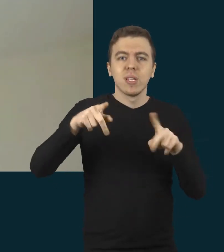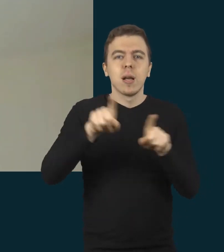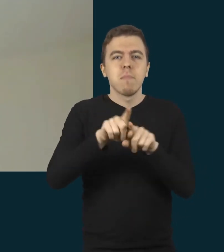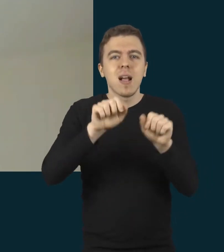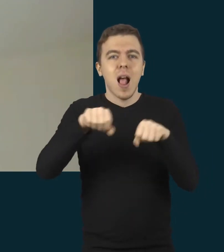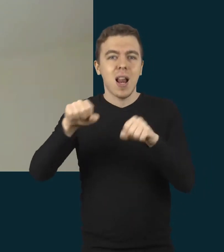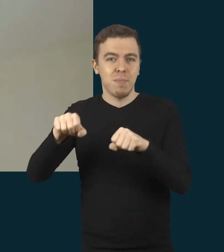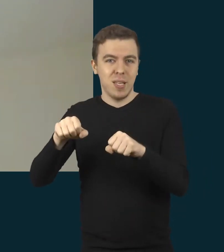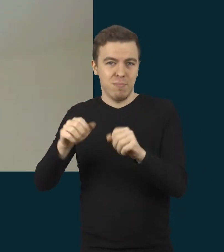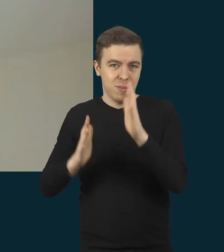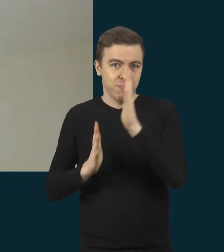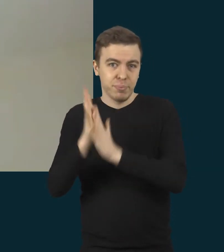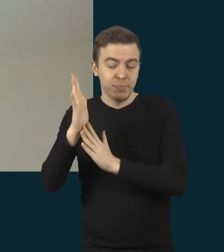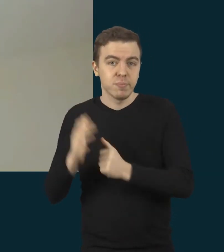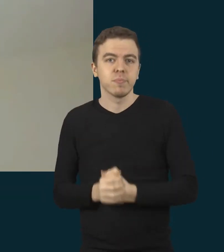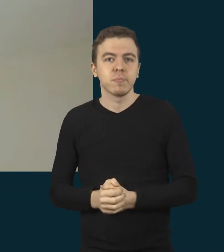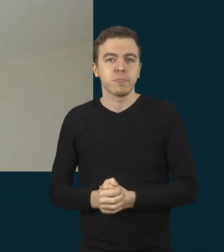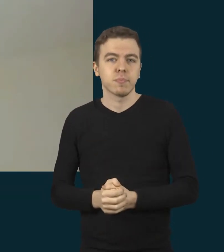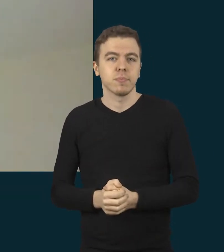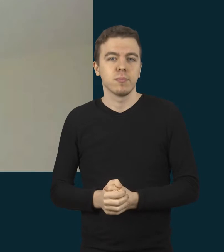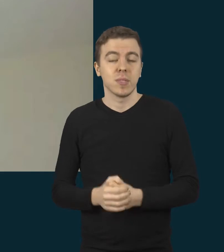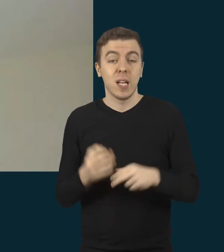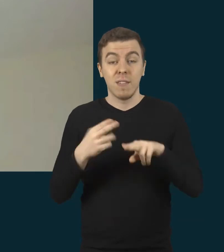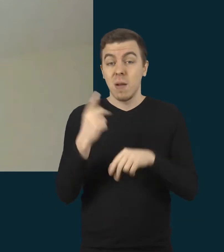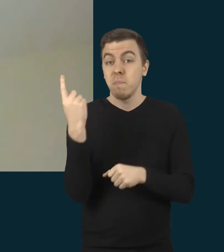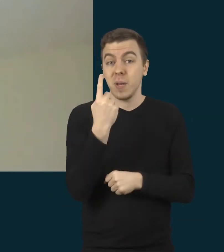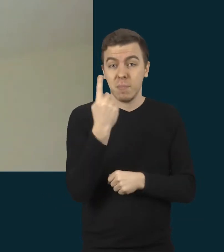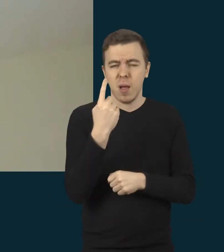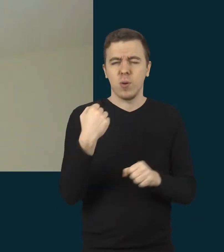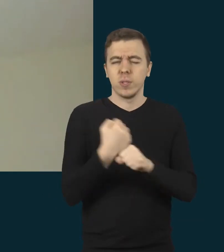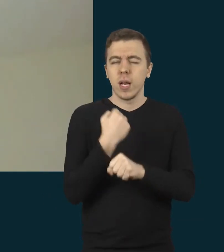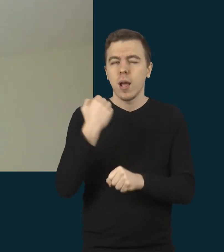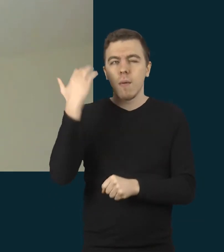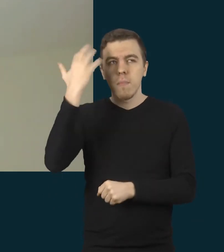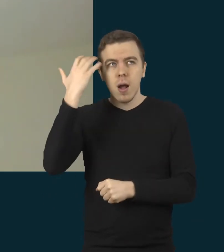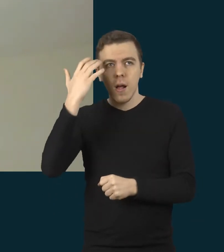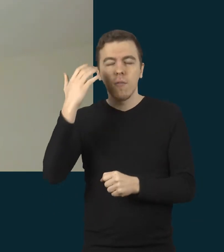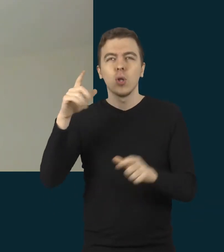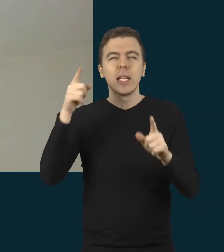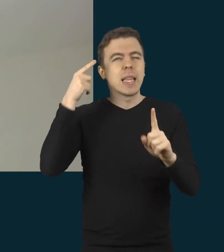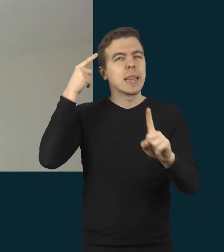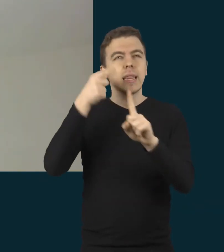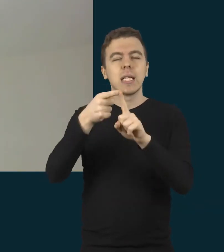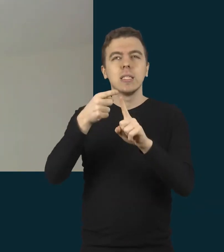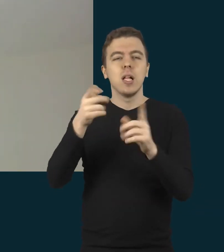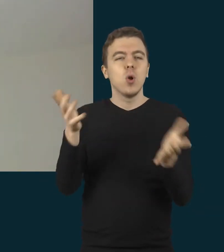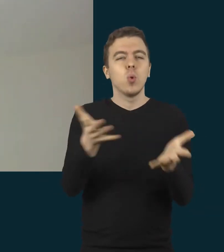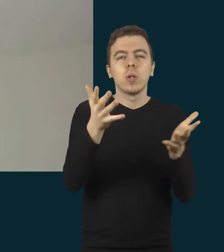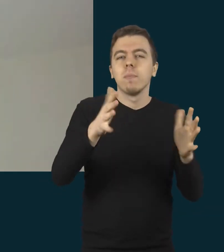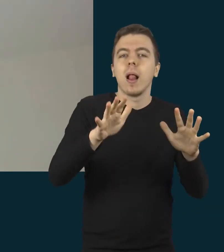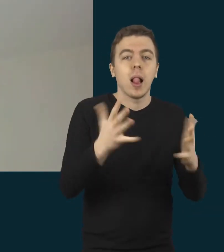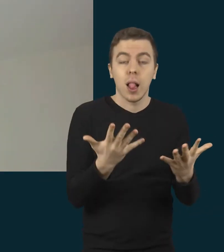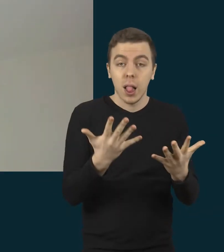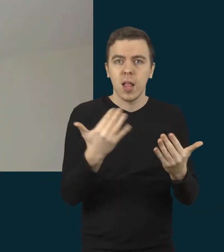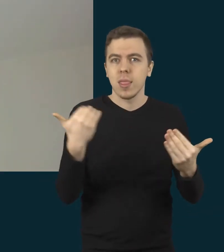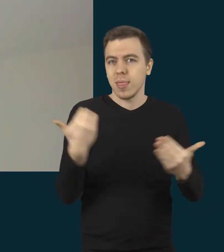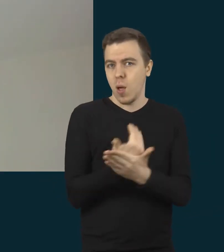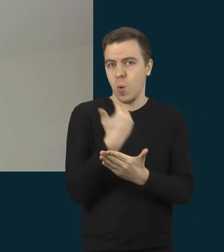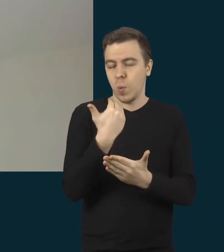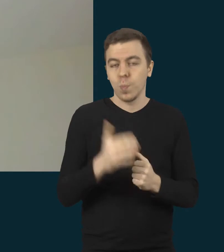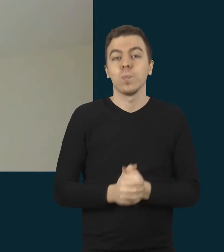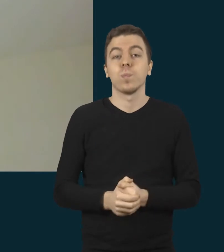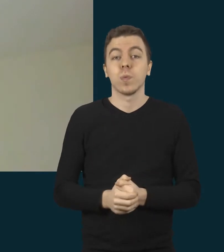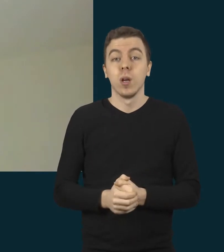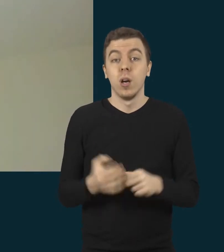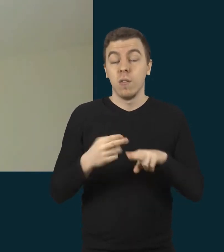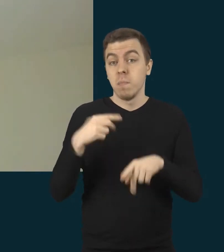Bet pirmiausia, turėjome tiesiog permastyti ūkdymo tikslus ir supratome, jog